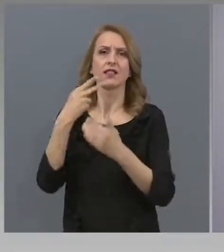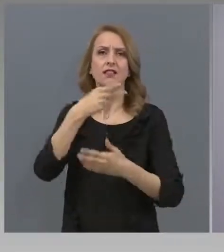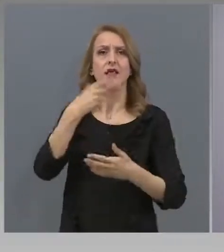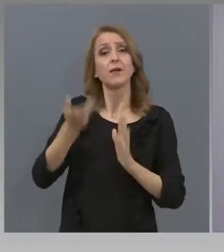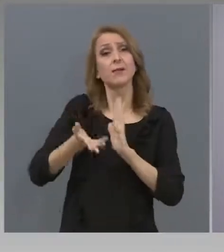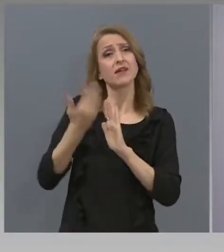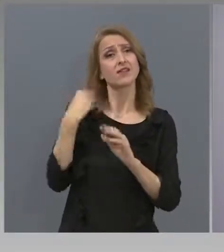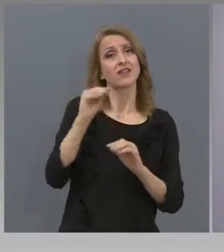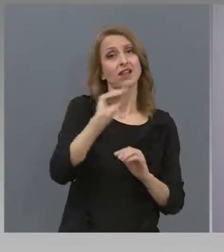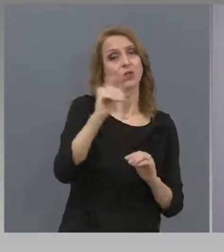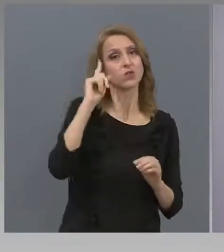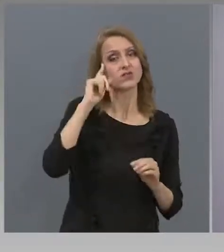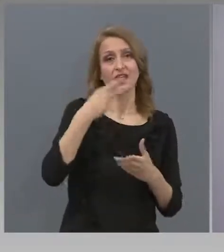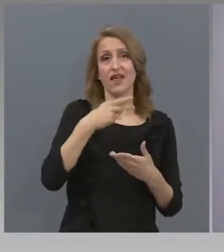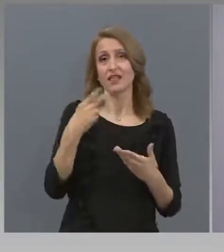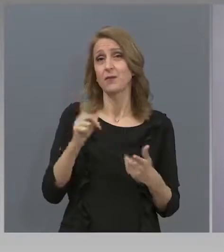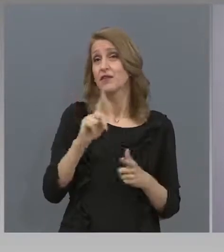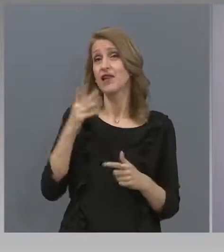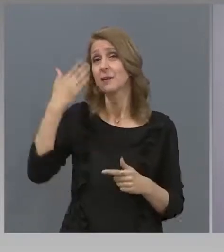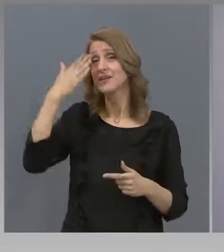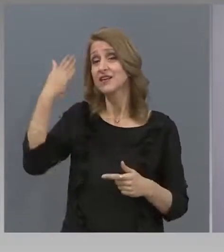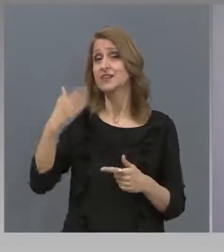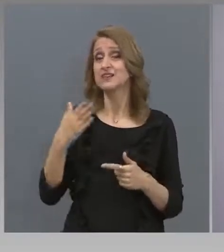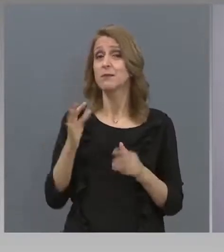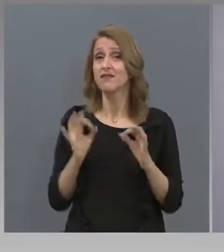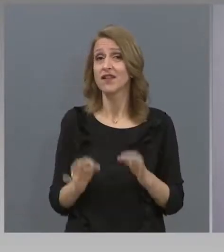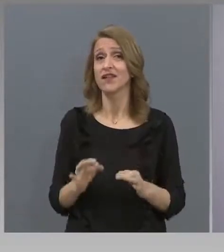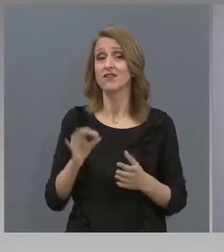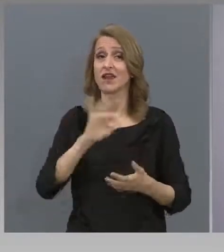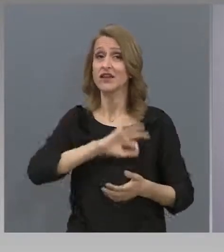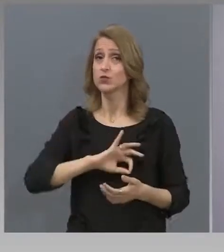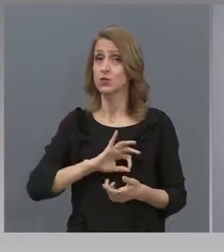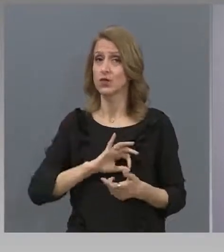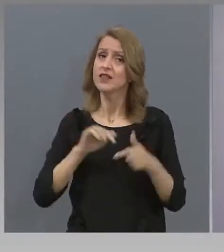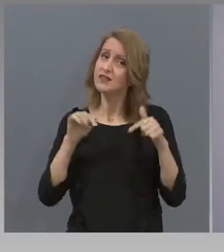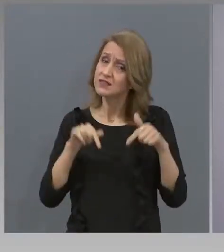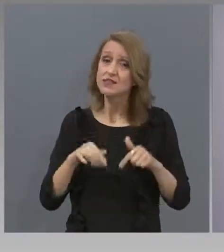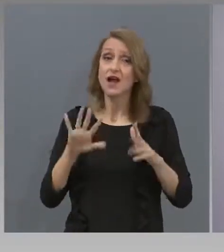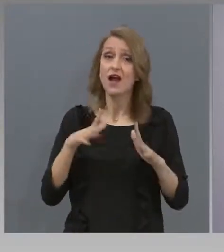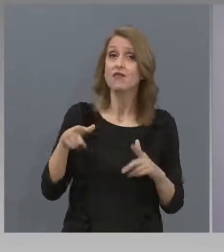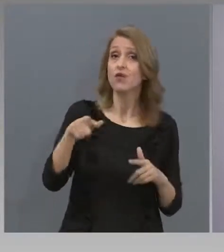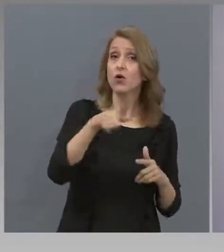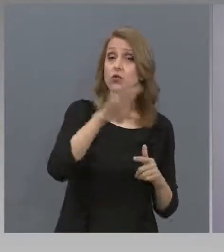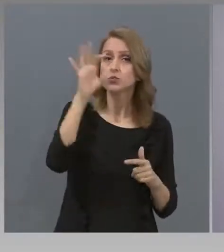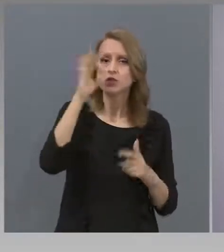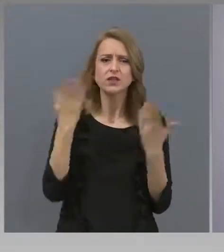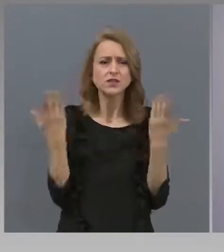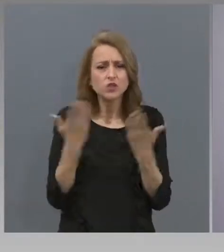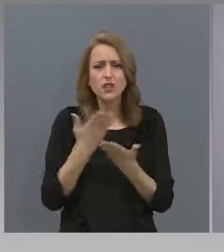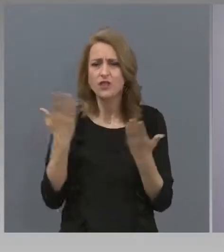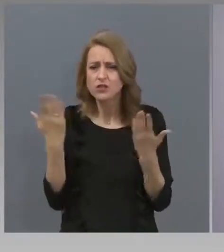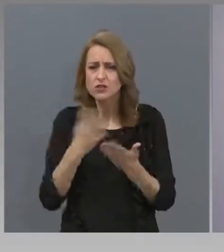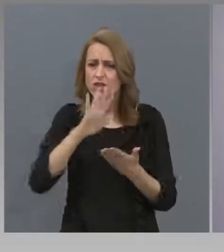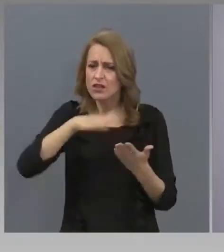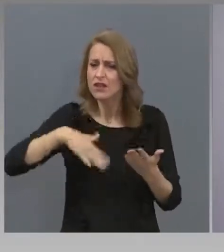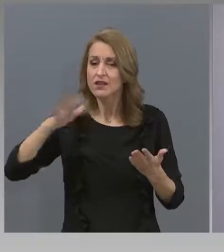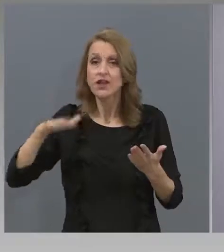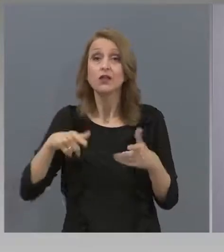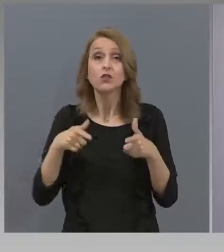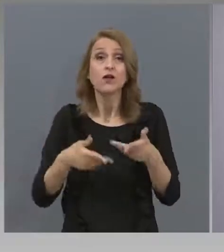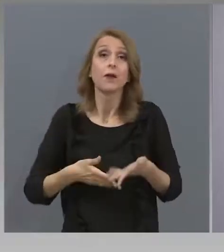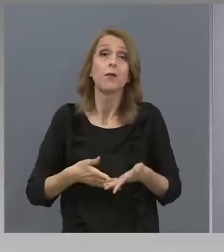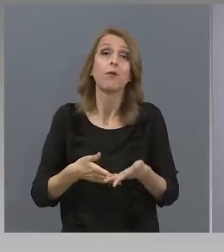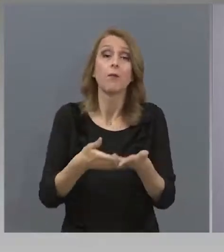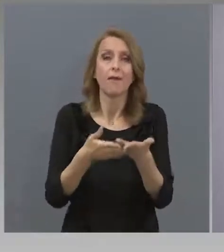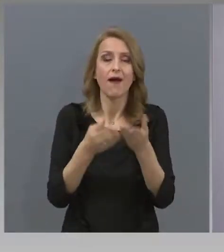резултати. Това, което днес четат и учат учениците, им помага да станат